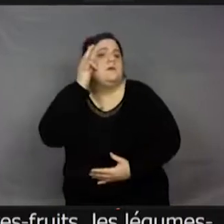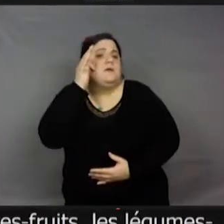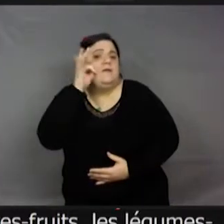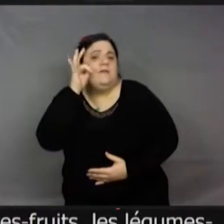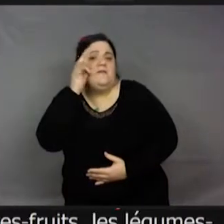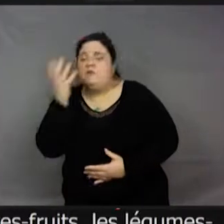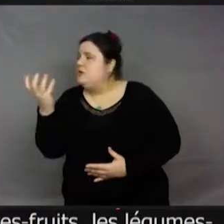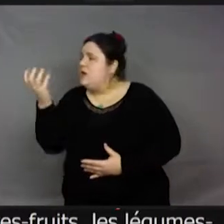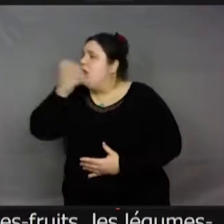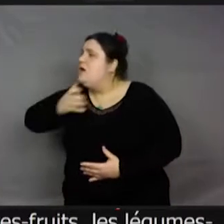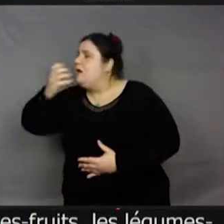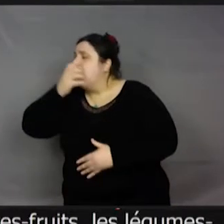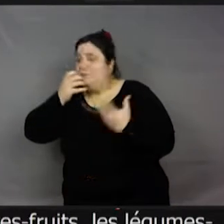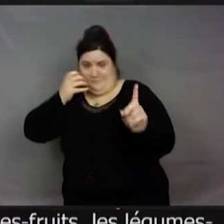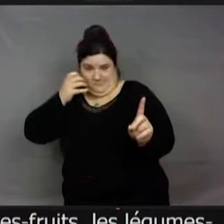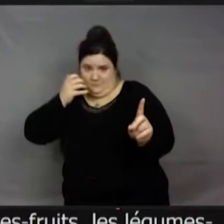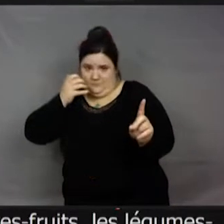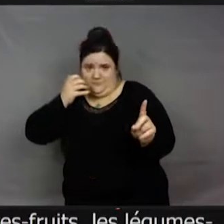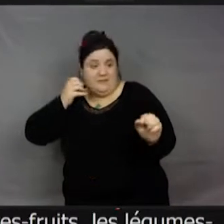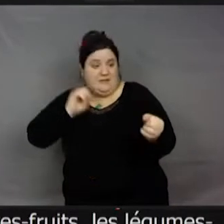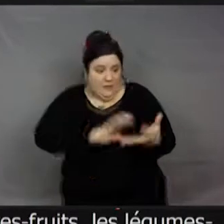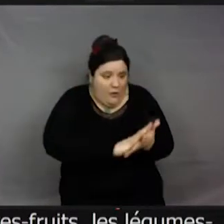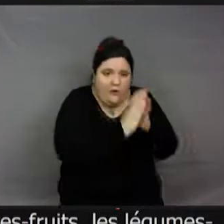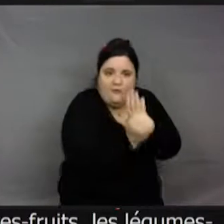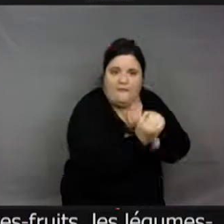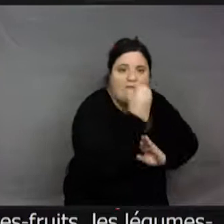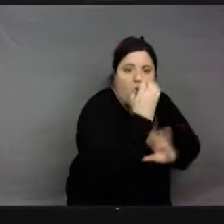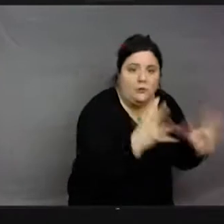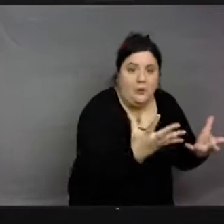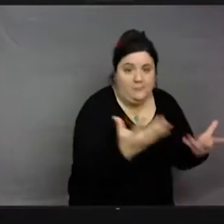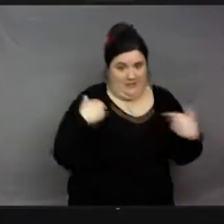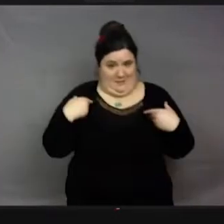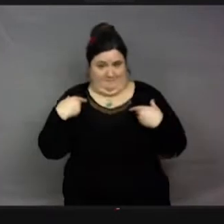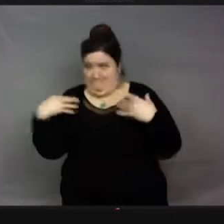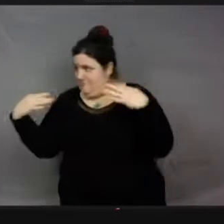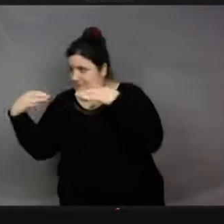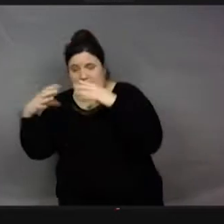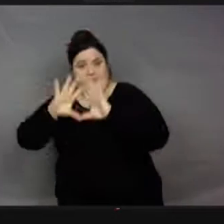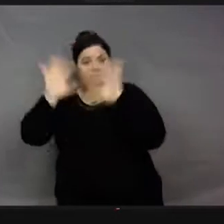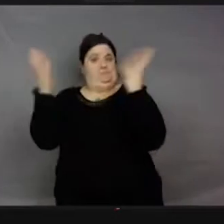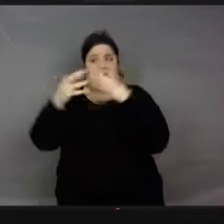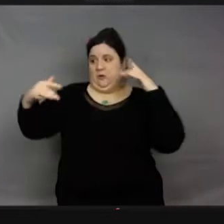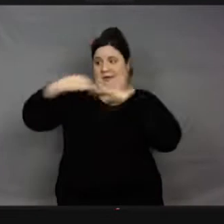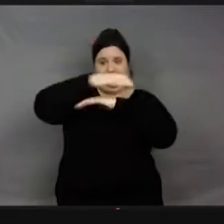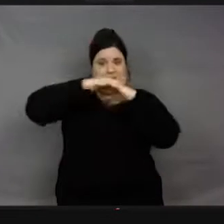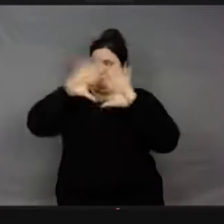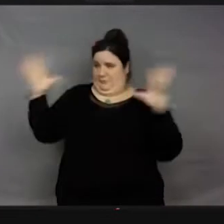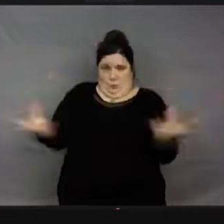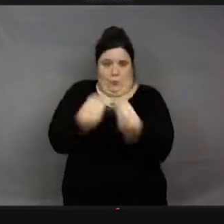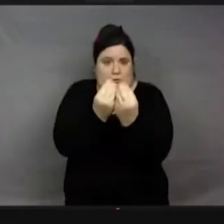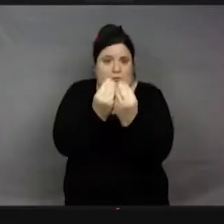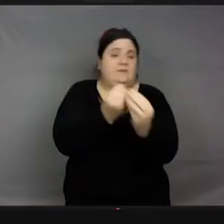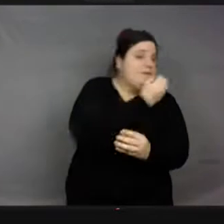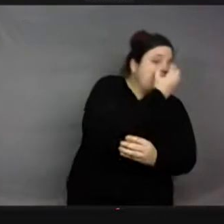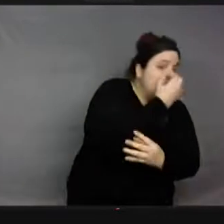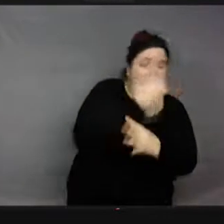insectes ne passaient pas. Ils ont vraiment co-évolué ensemble. Voilà, l'évolution les a fait, a liés. D'où le